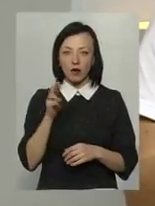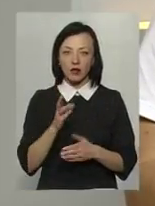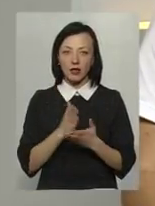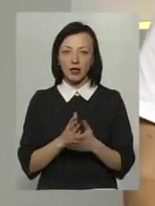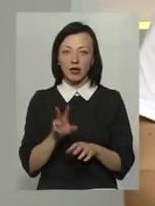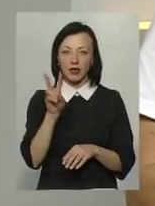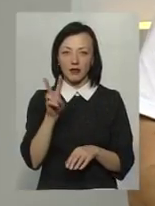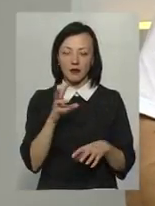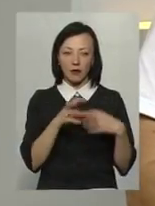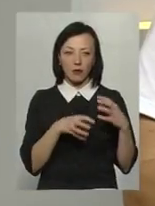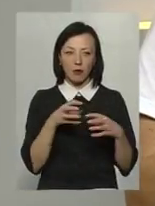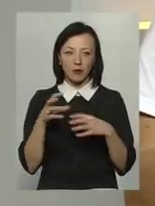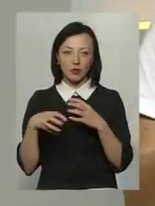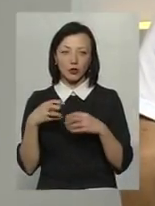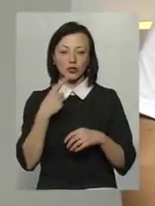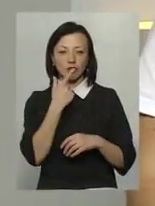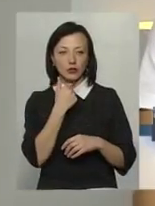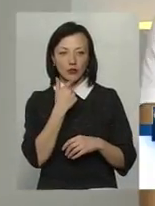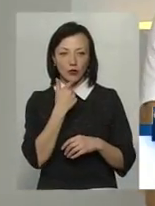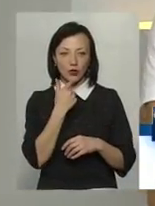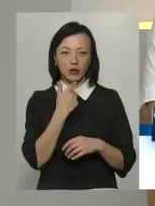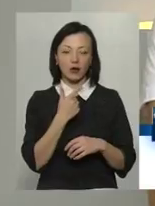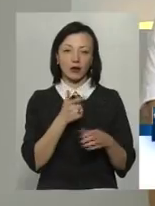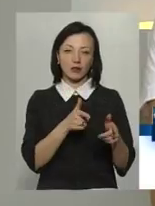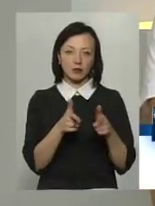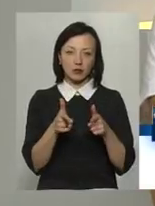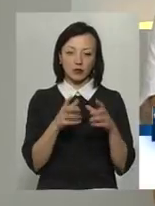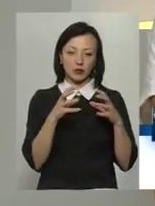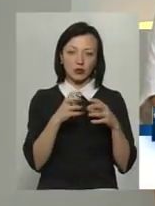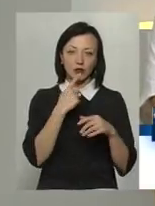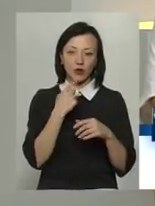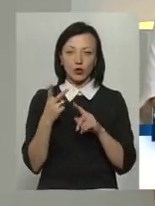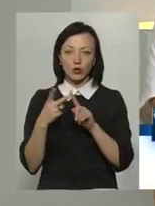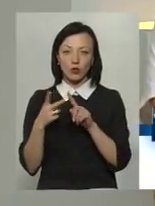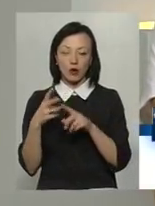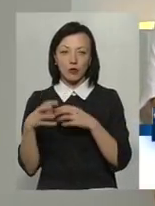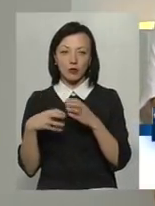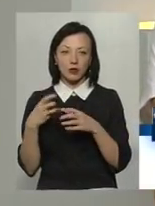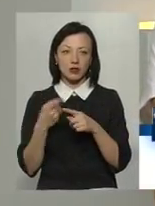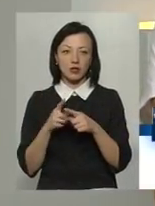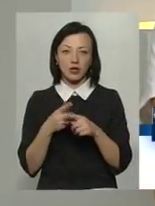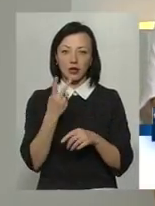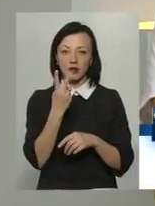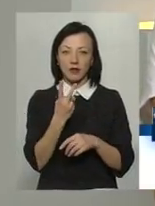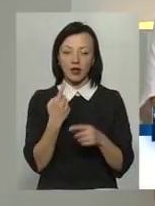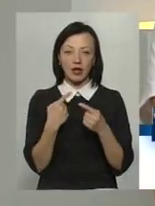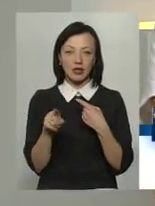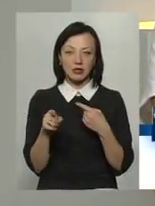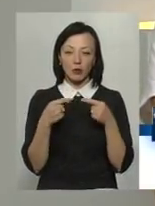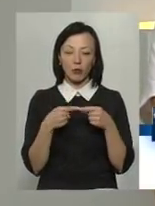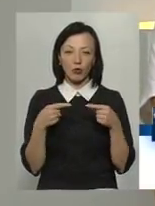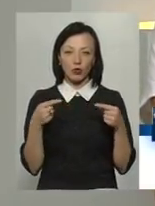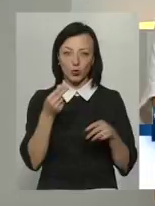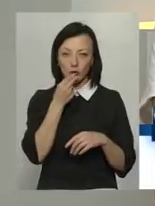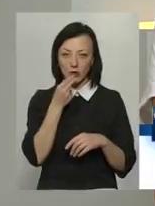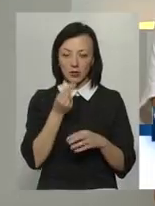помідори. Одна помідора червона, ніби стигла, зріла і інша помідора. А насправді це абсолютно два різних продукти, тому що